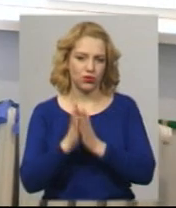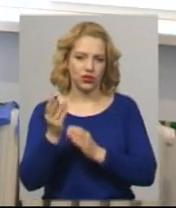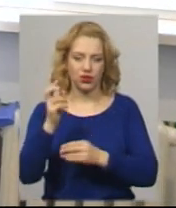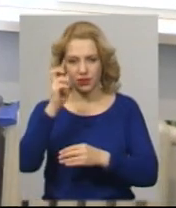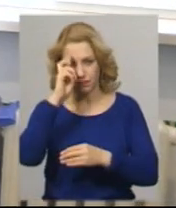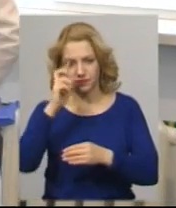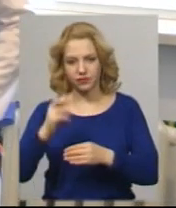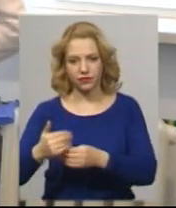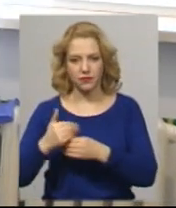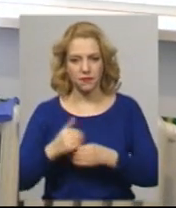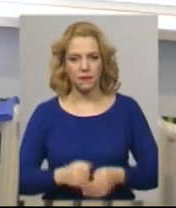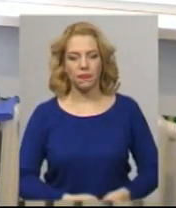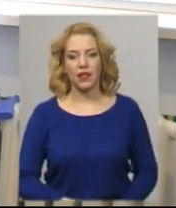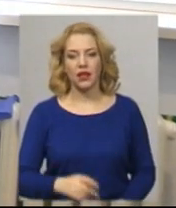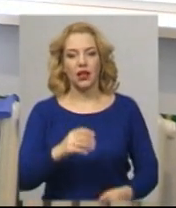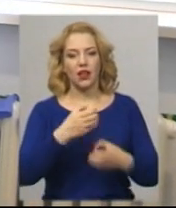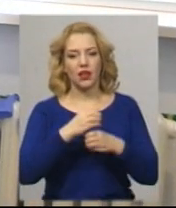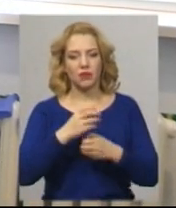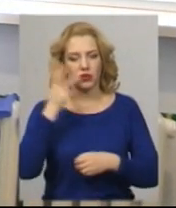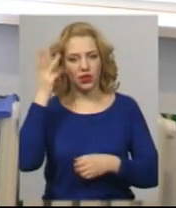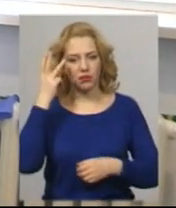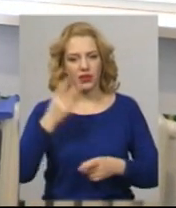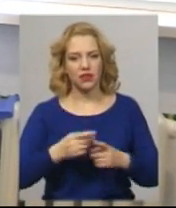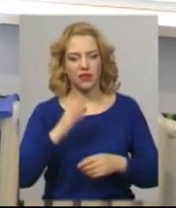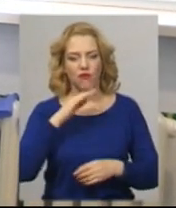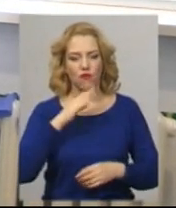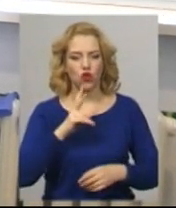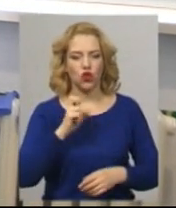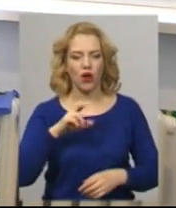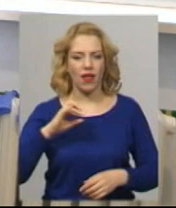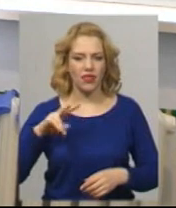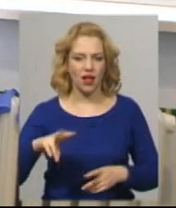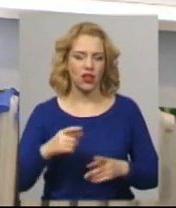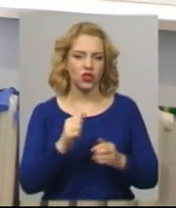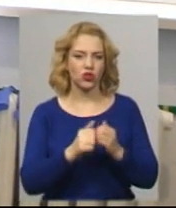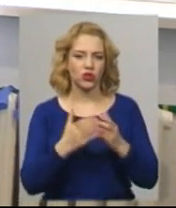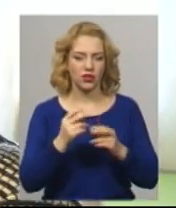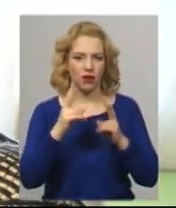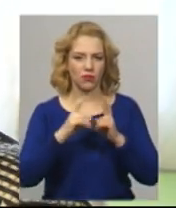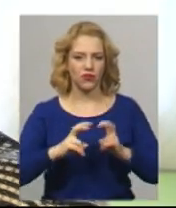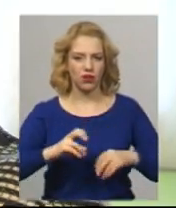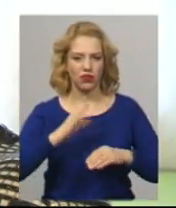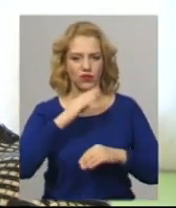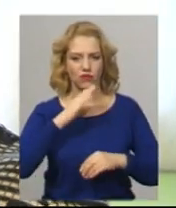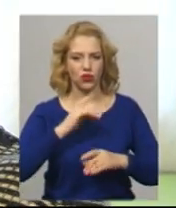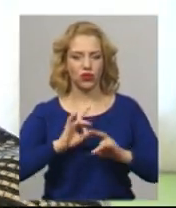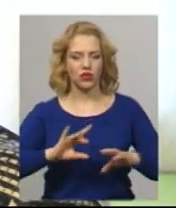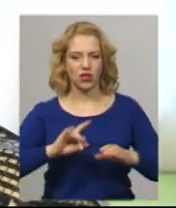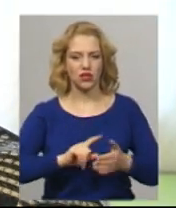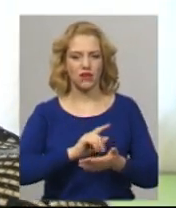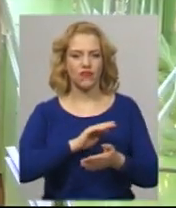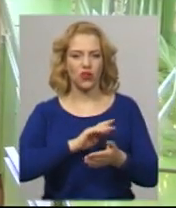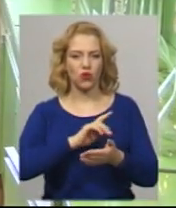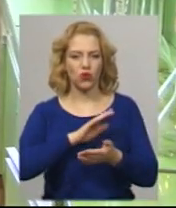Лабораторія підприємства «Хмельницькводоканал» щодня проводить аналізи води, розповідає виконуюча обов'язки головного технолога